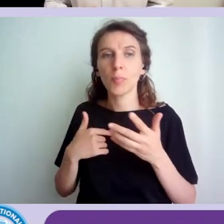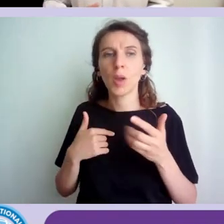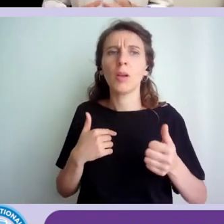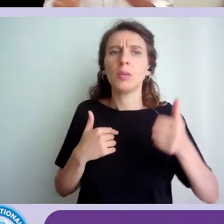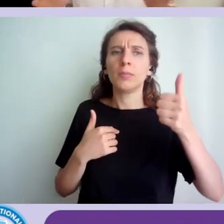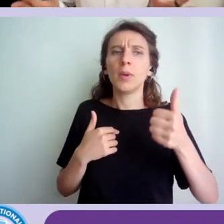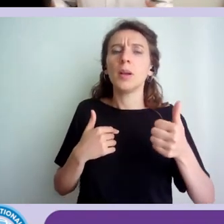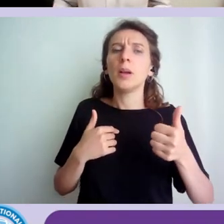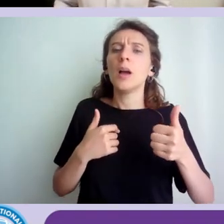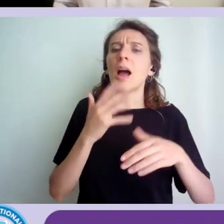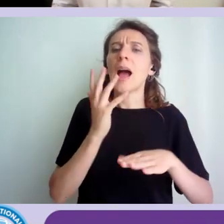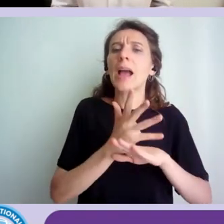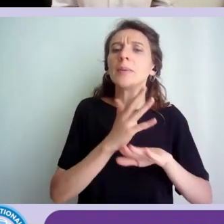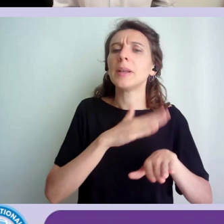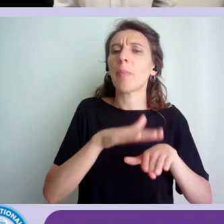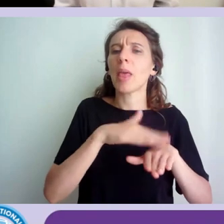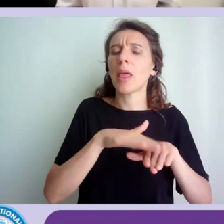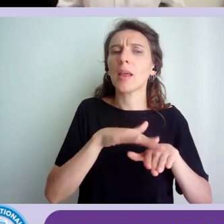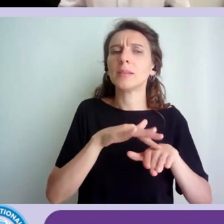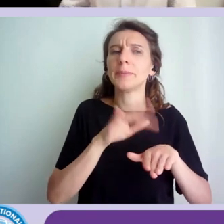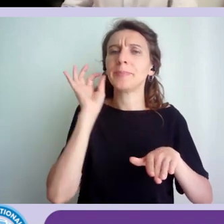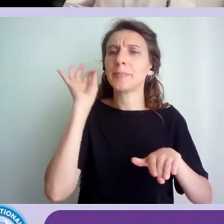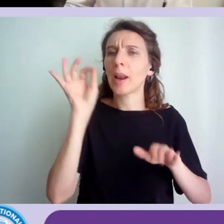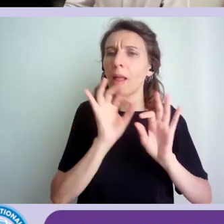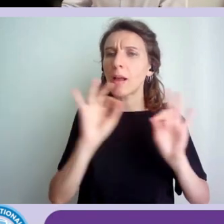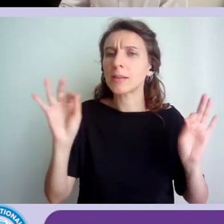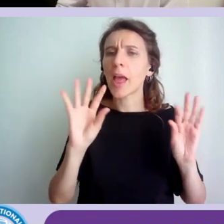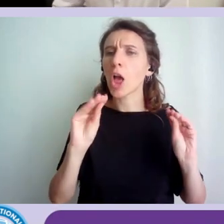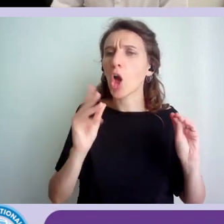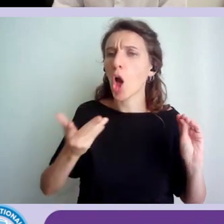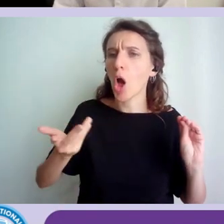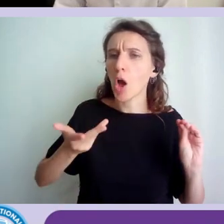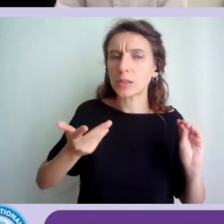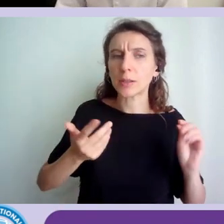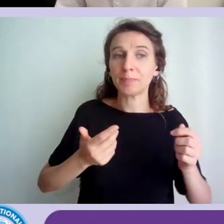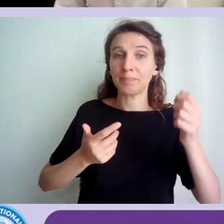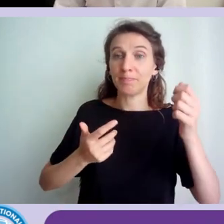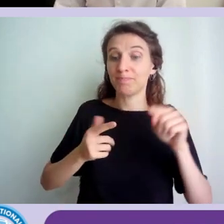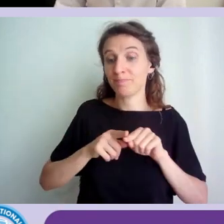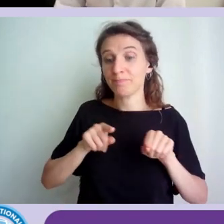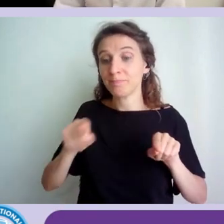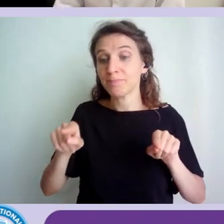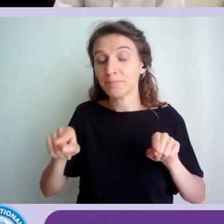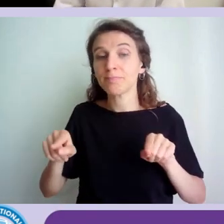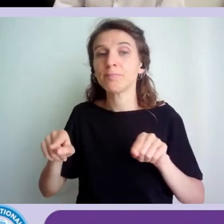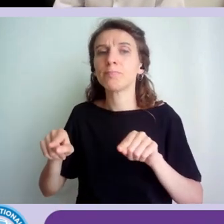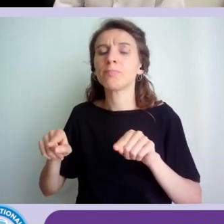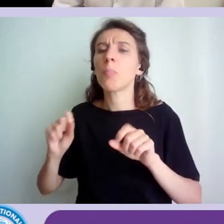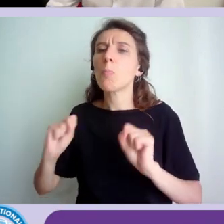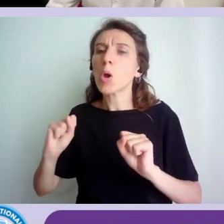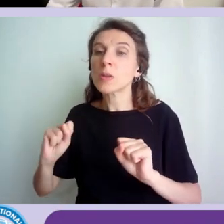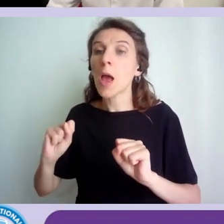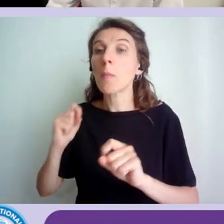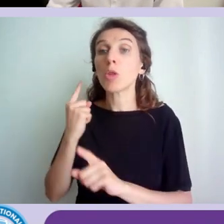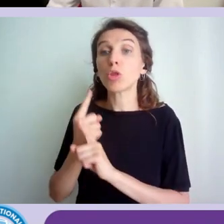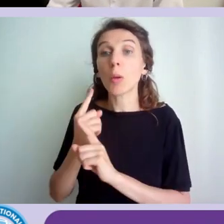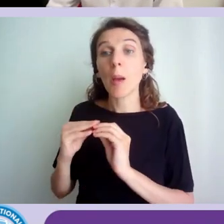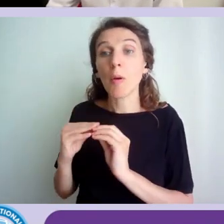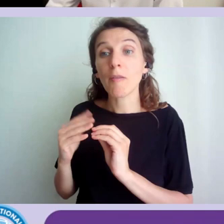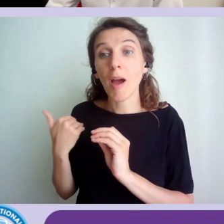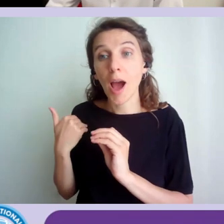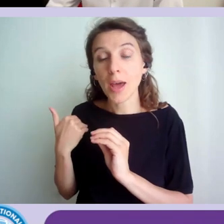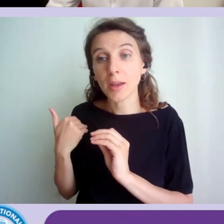come Accessibility Experience? E due, cosa possiamo e dobbiamo fare per